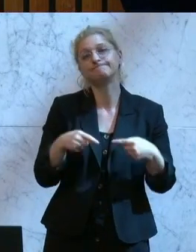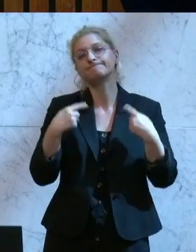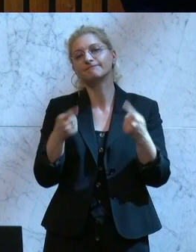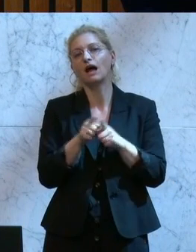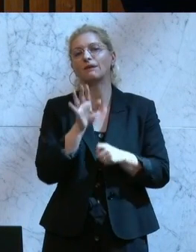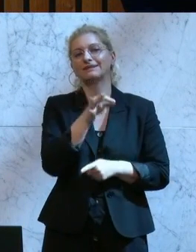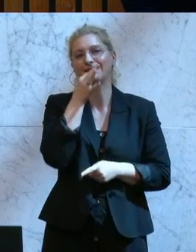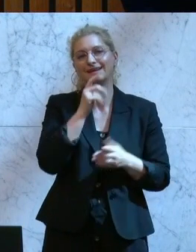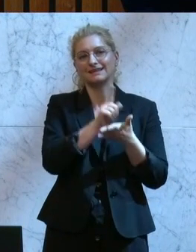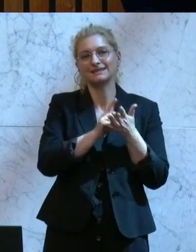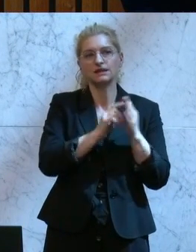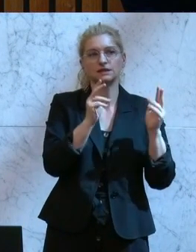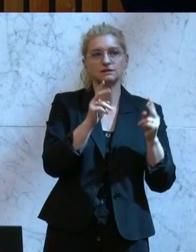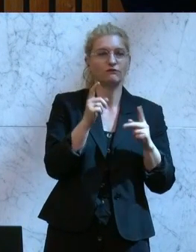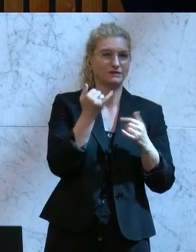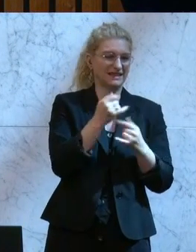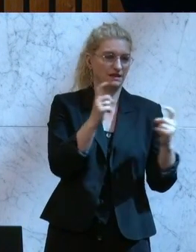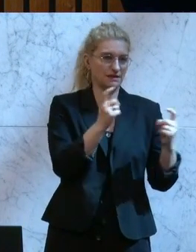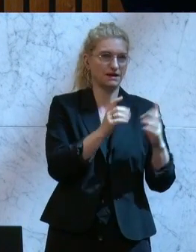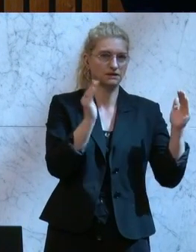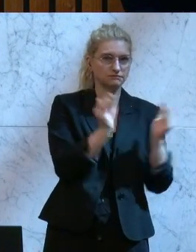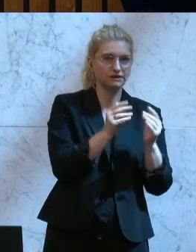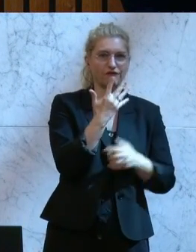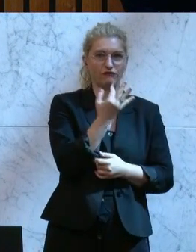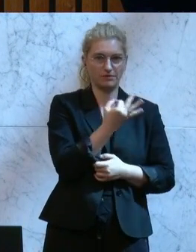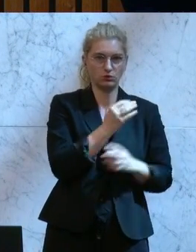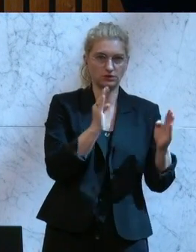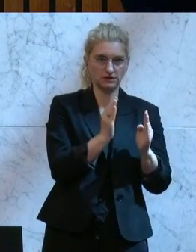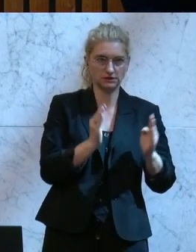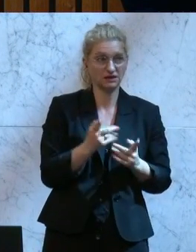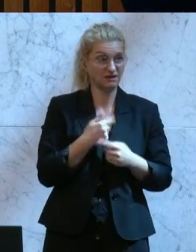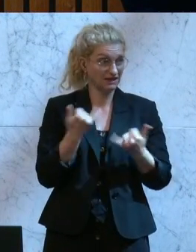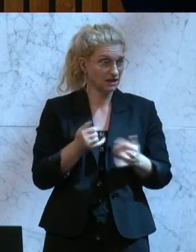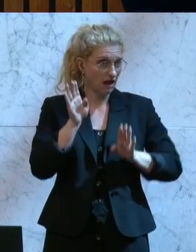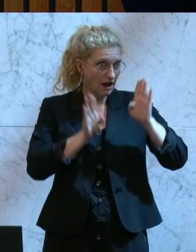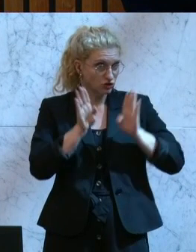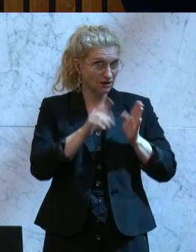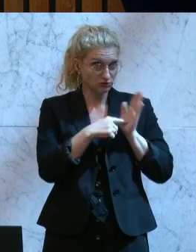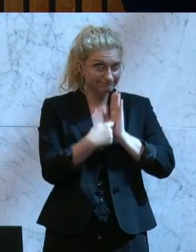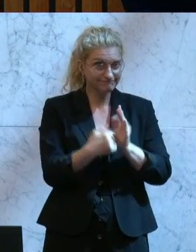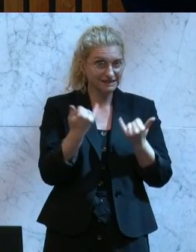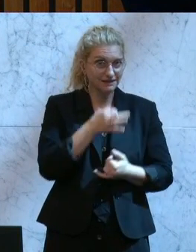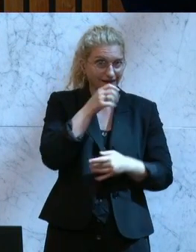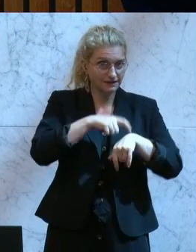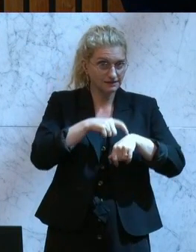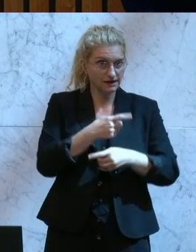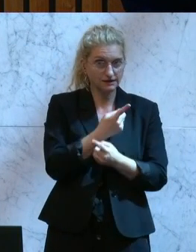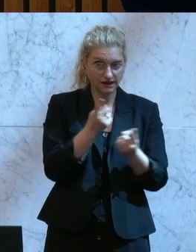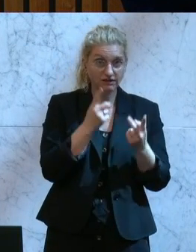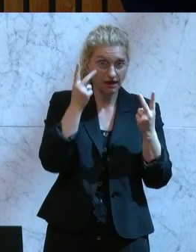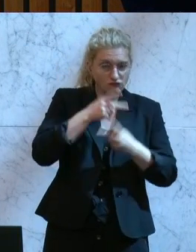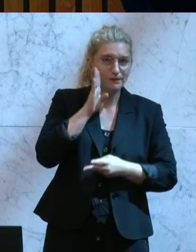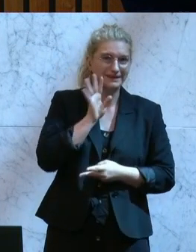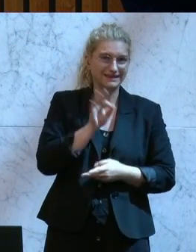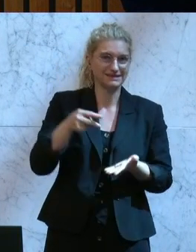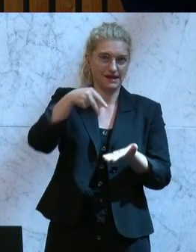deren Redezeit auf fünf Minuten je Debatte beschränkt. Ich komme zugleich zur Abstimmung über die eben dargestellten Redezeiten. Wer dafür ist, den